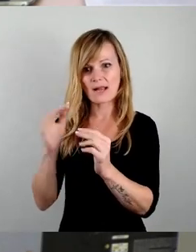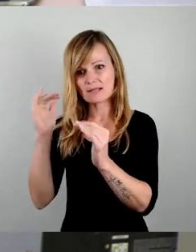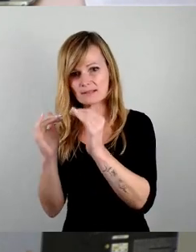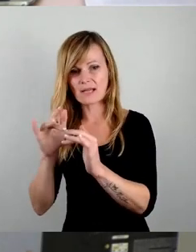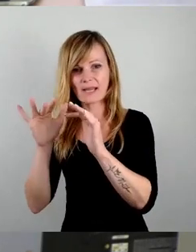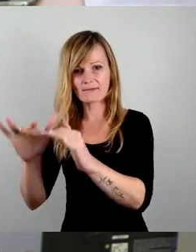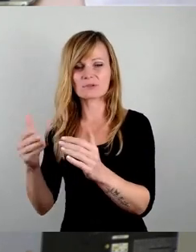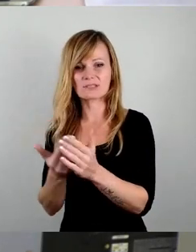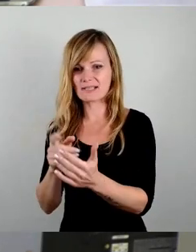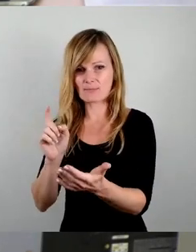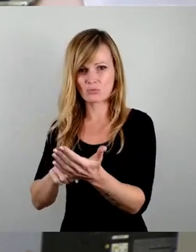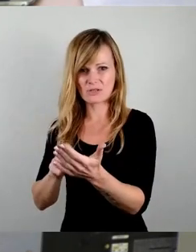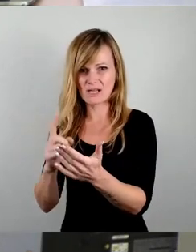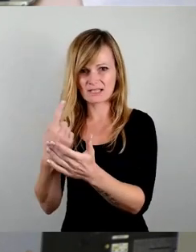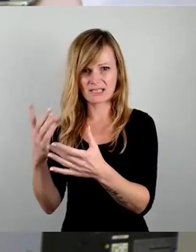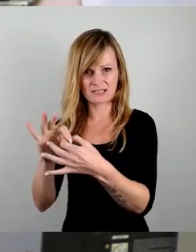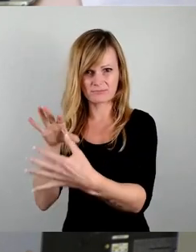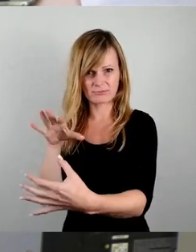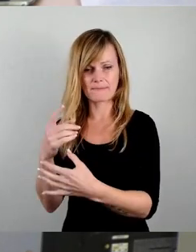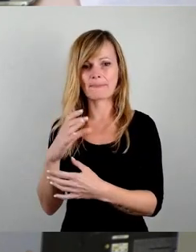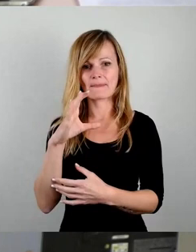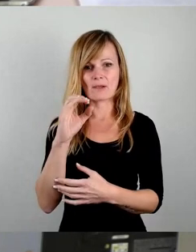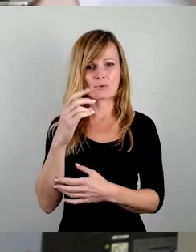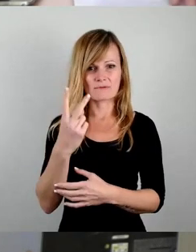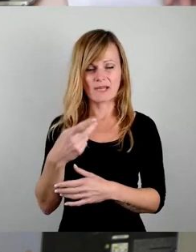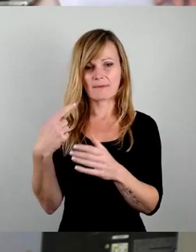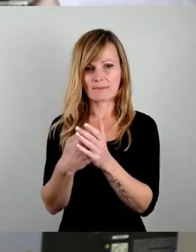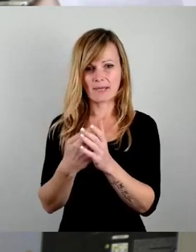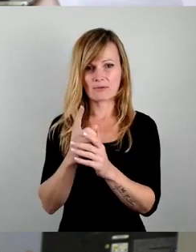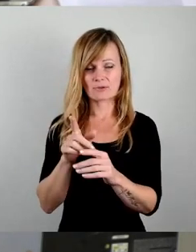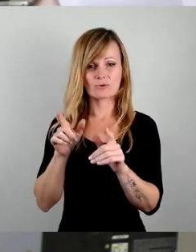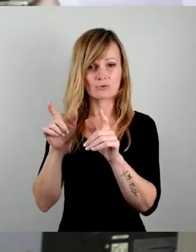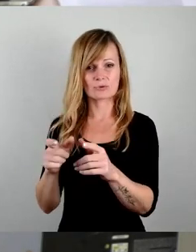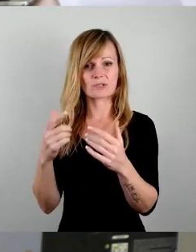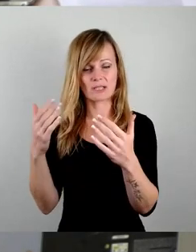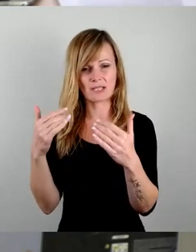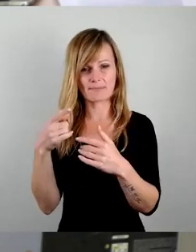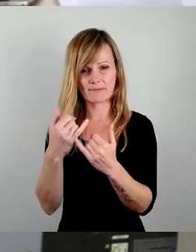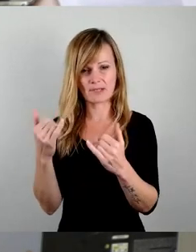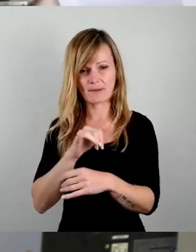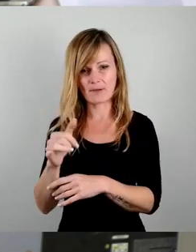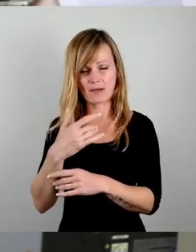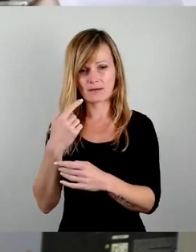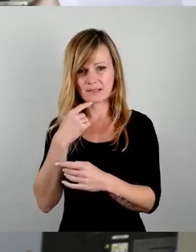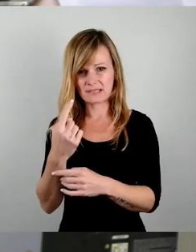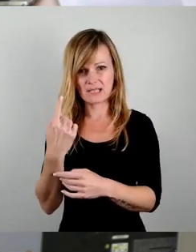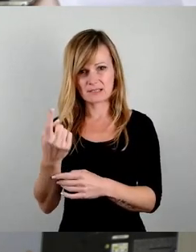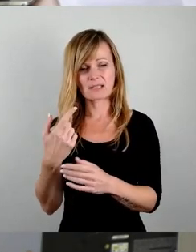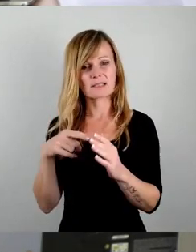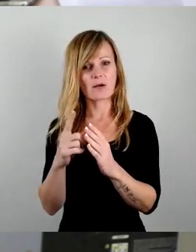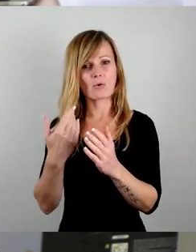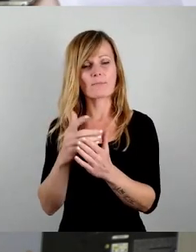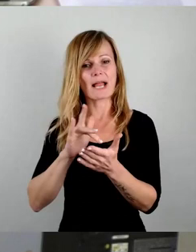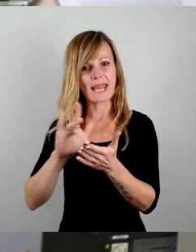Hier sieht man, dass es bei der CO2-Bepreisung nicht um den Schutz des Klimas geht, wie man behauptet, sondern darum, leere Kassen zu füllen.